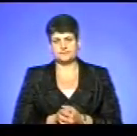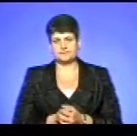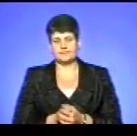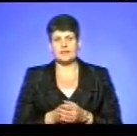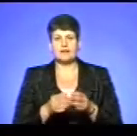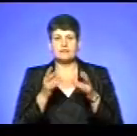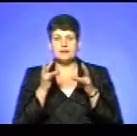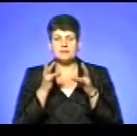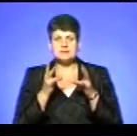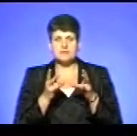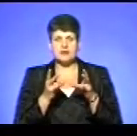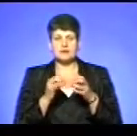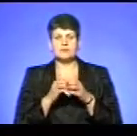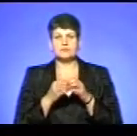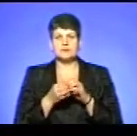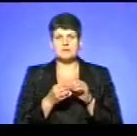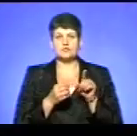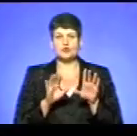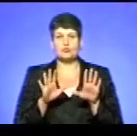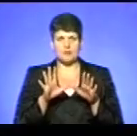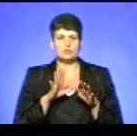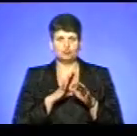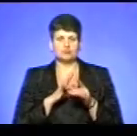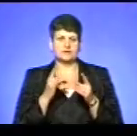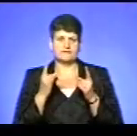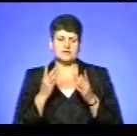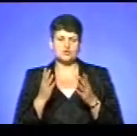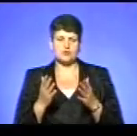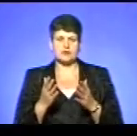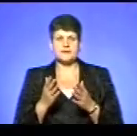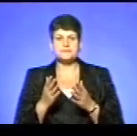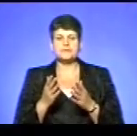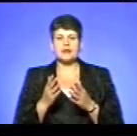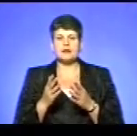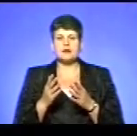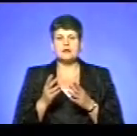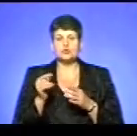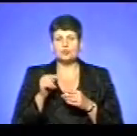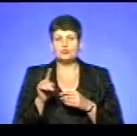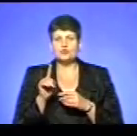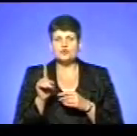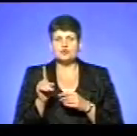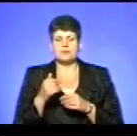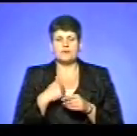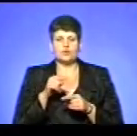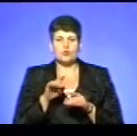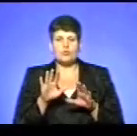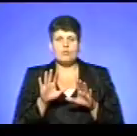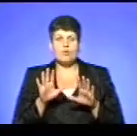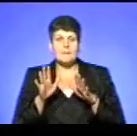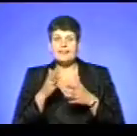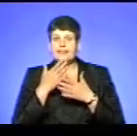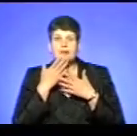Небезпеки і загрози на той момент були досить високі, тому що ми, скажімо так, не мали повної